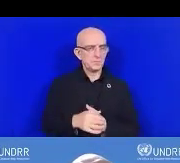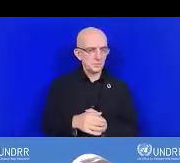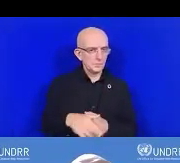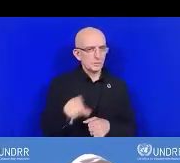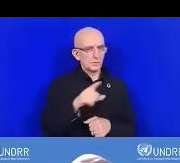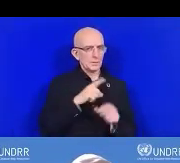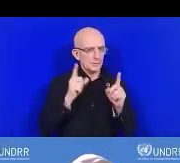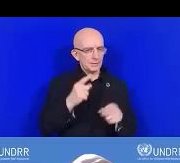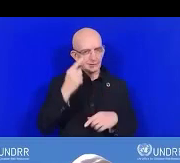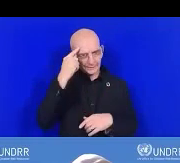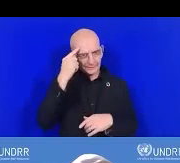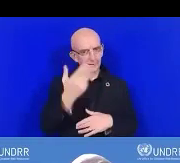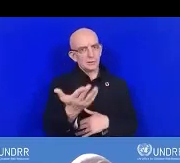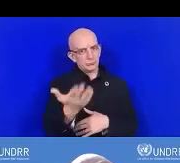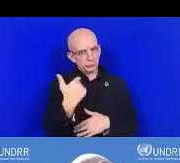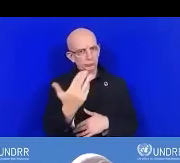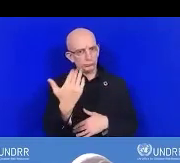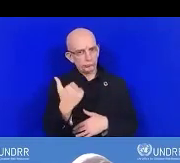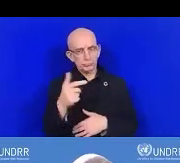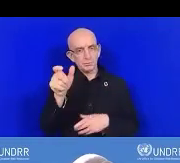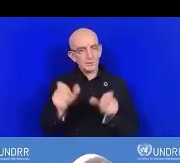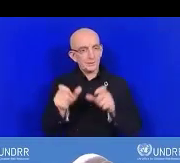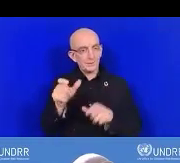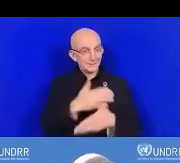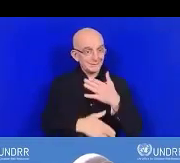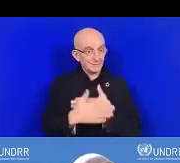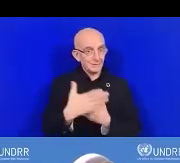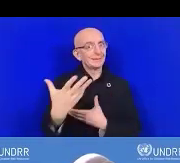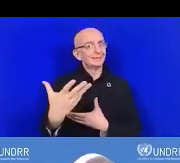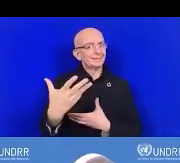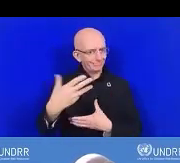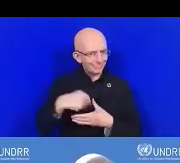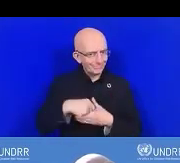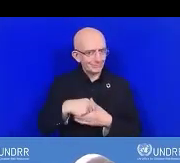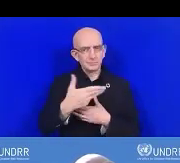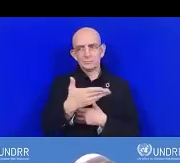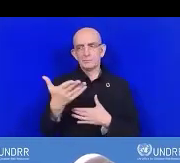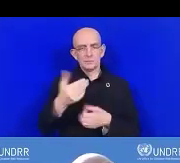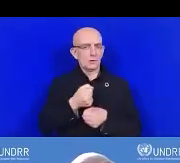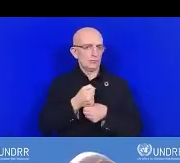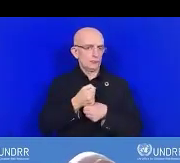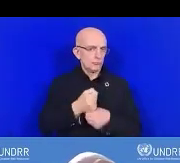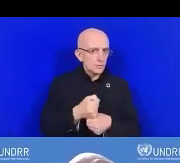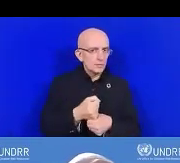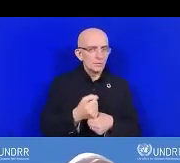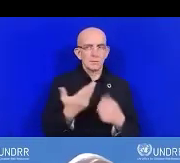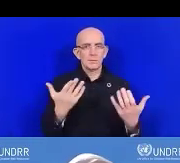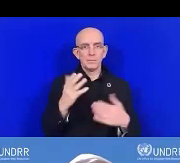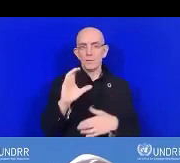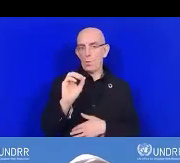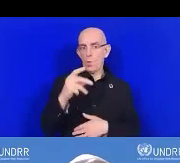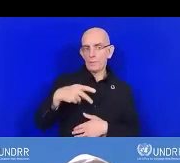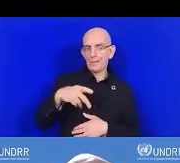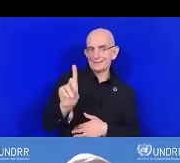de personnes handicapées. Sans cela, nous n'avons pas